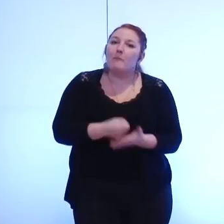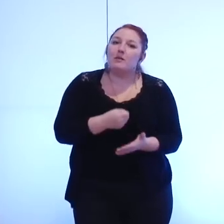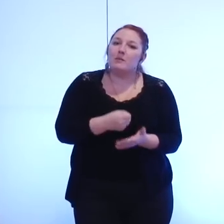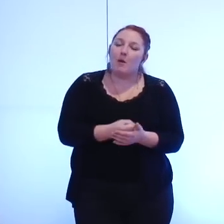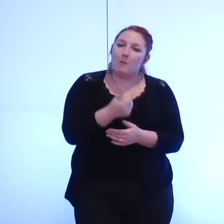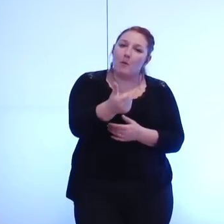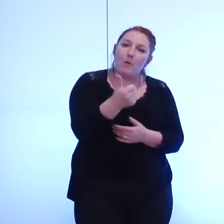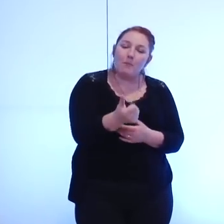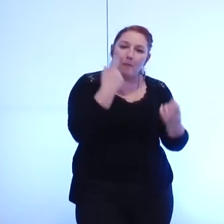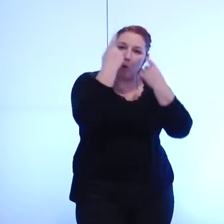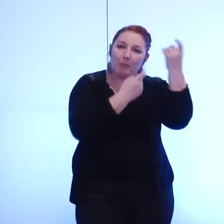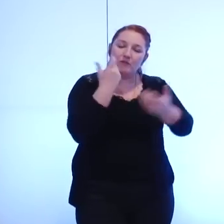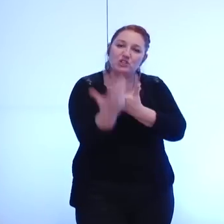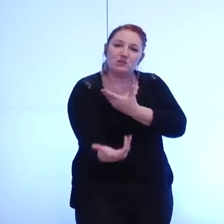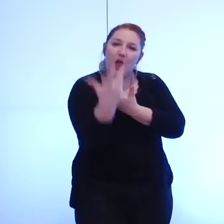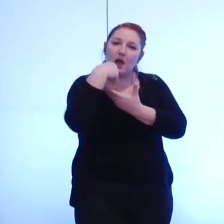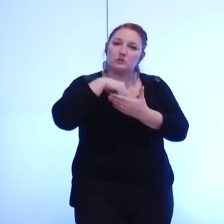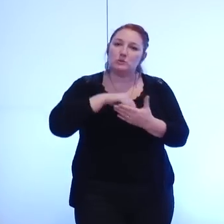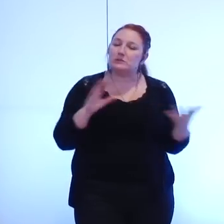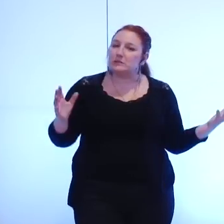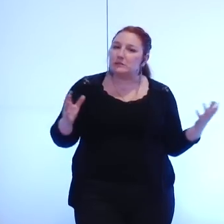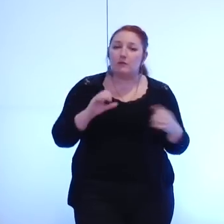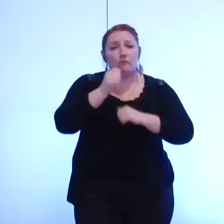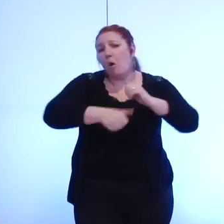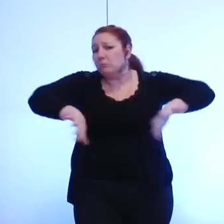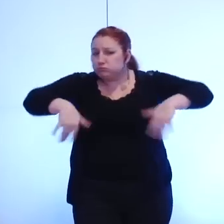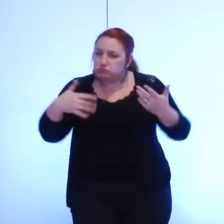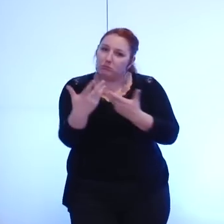associe à la réflexion sur la valeur